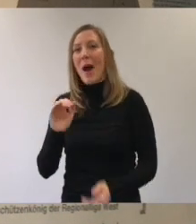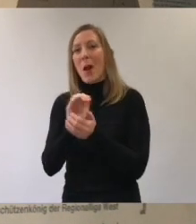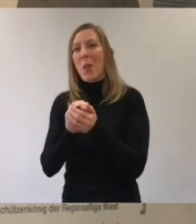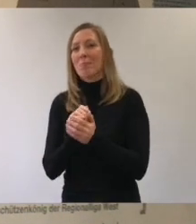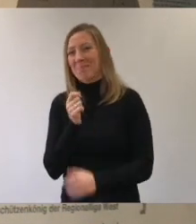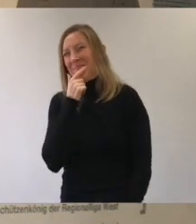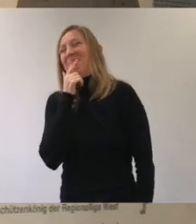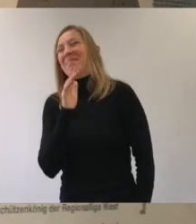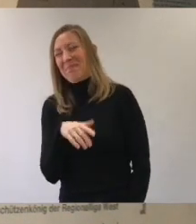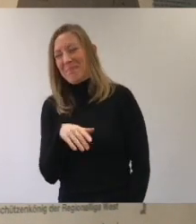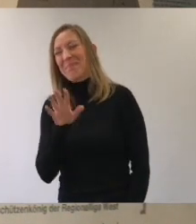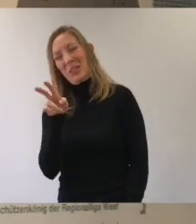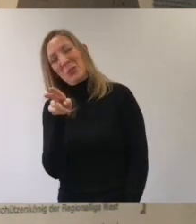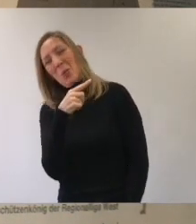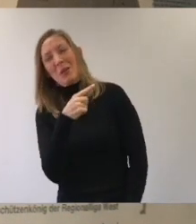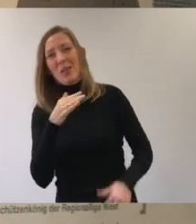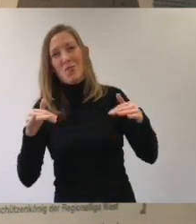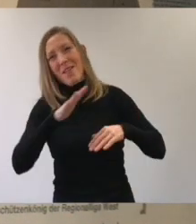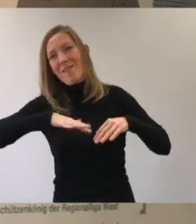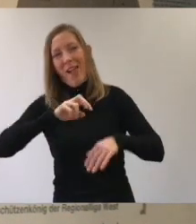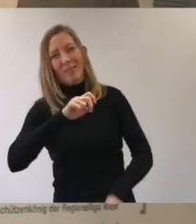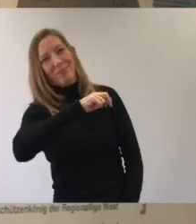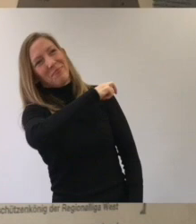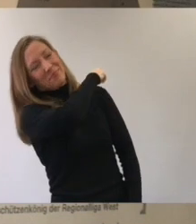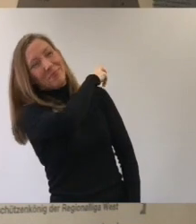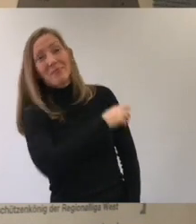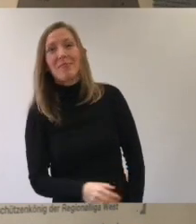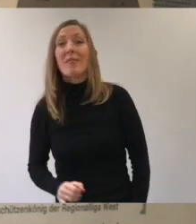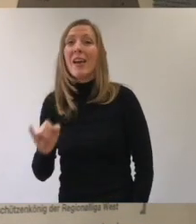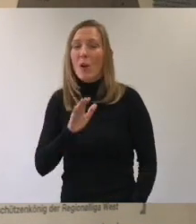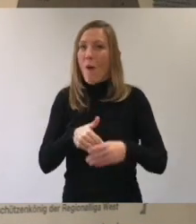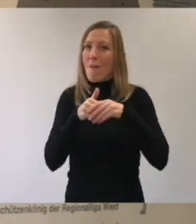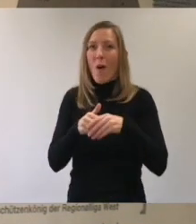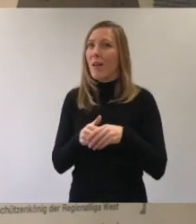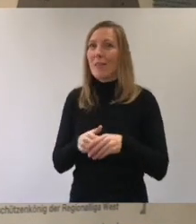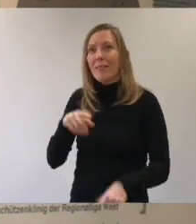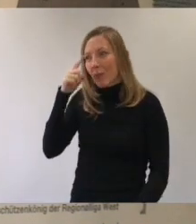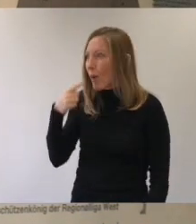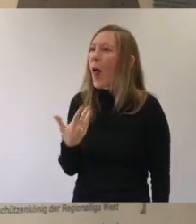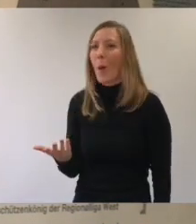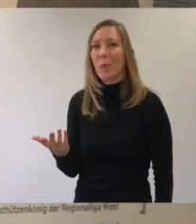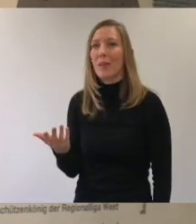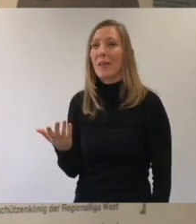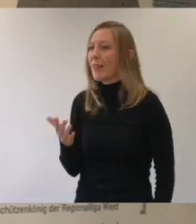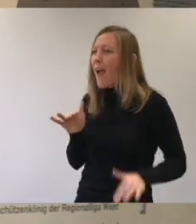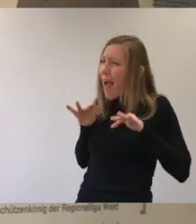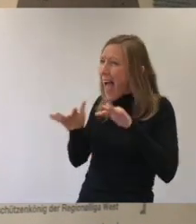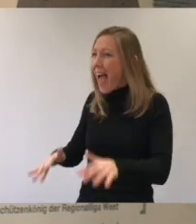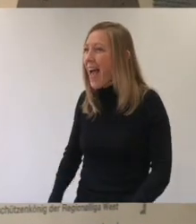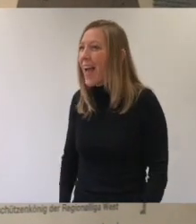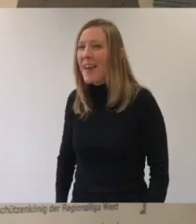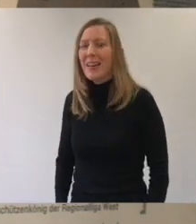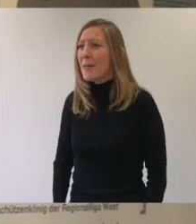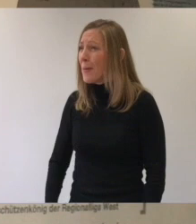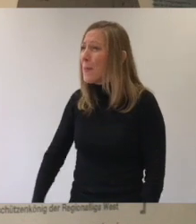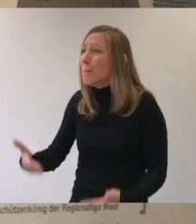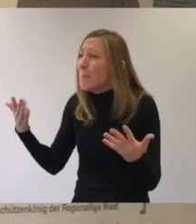Fabian Klos lächelt und geht dann zurück zum Spielfeld. Ingos Freunde können es kaum glauben. Sie rennen zu Ingo und